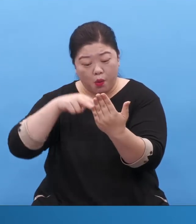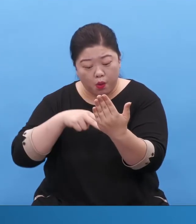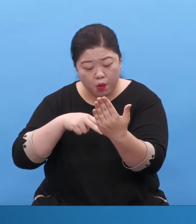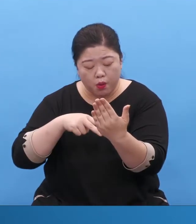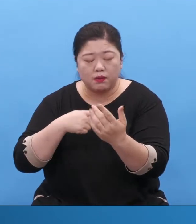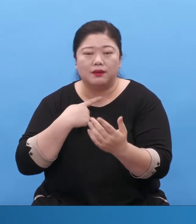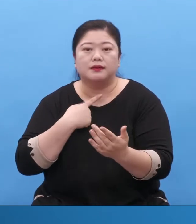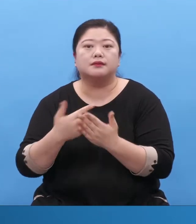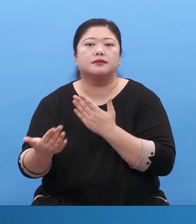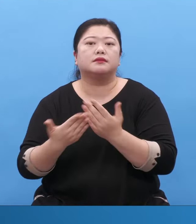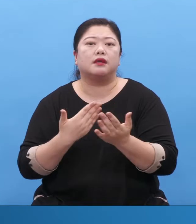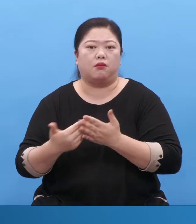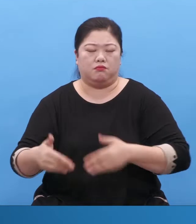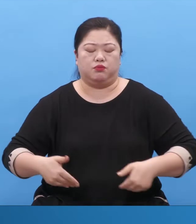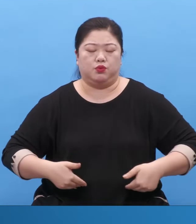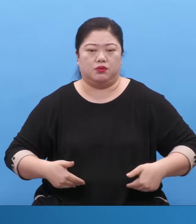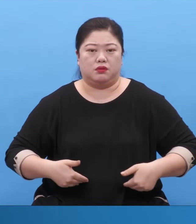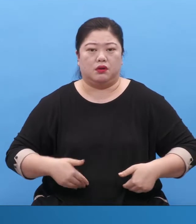그래야 알죠.